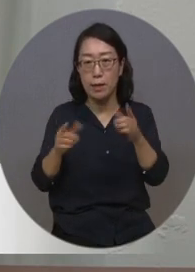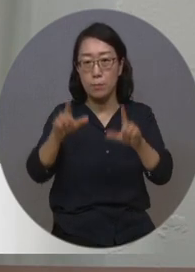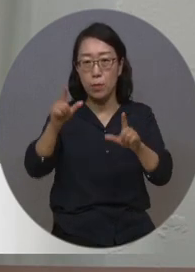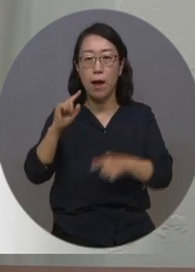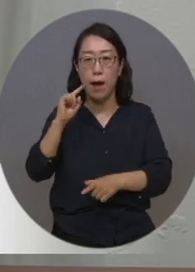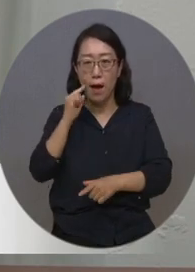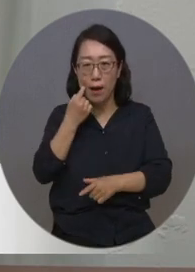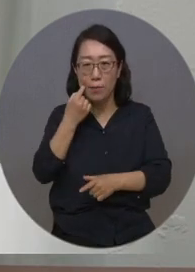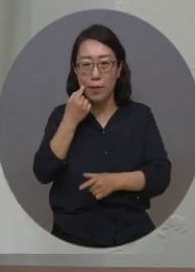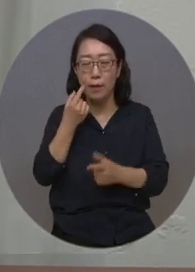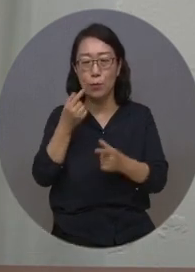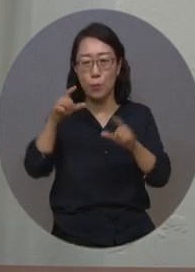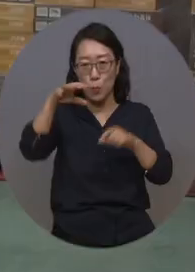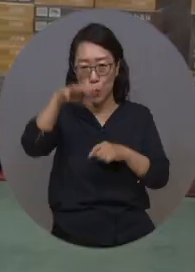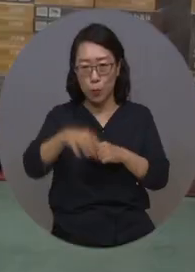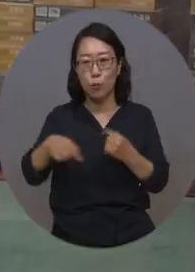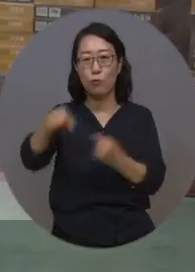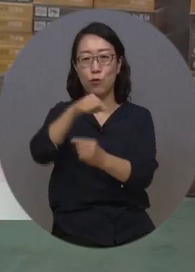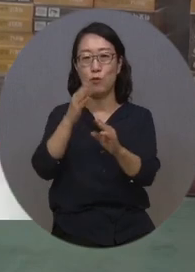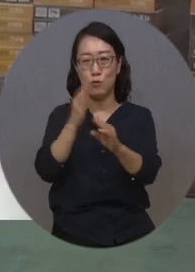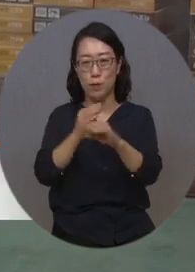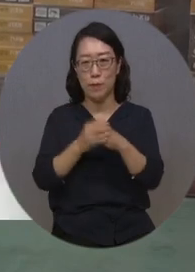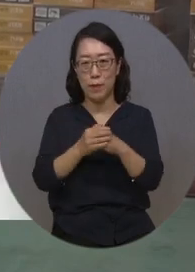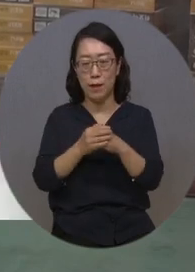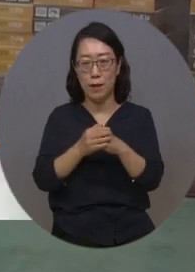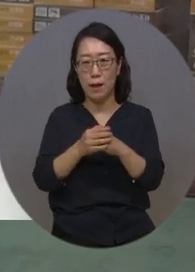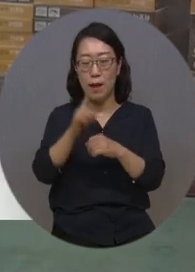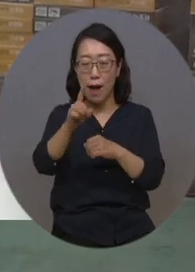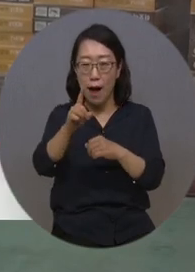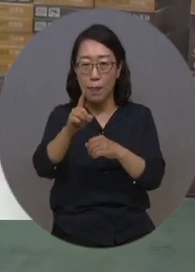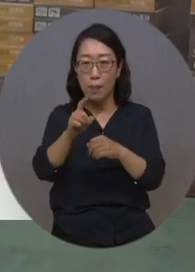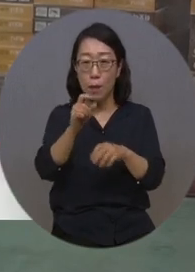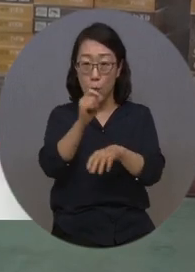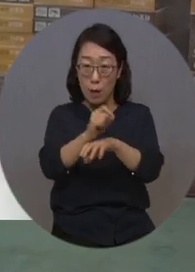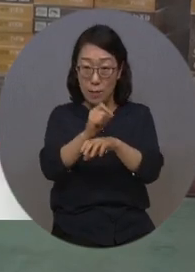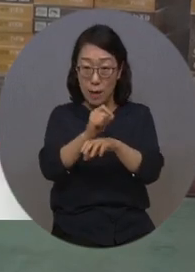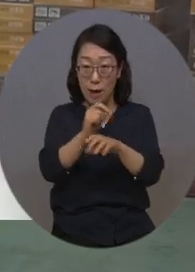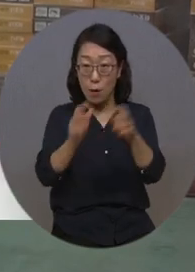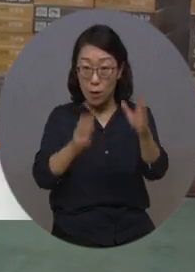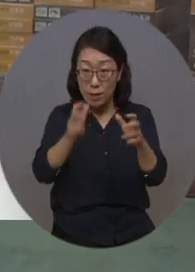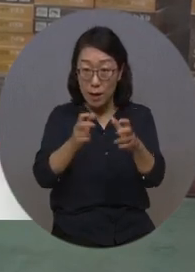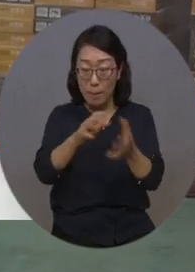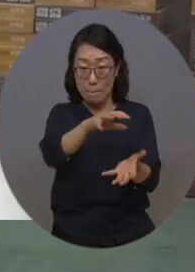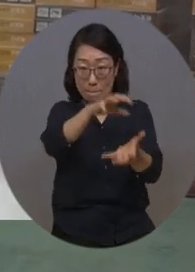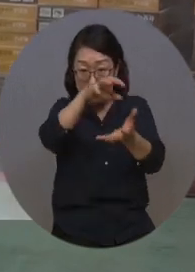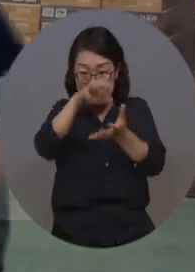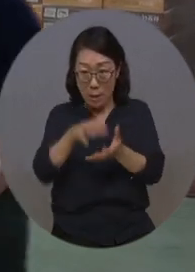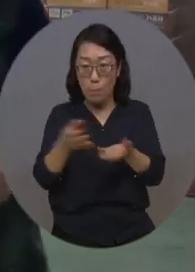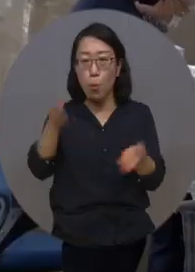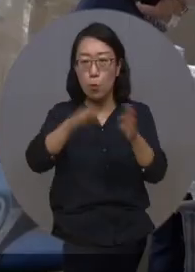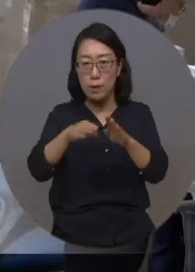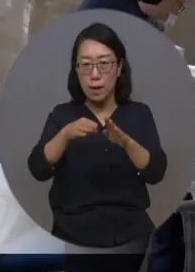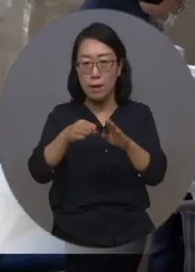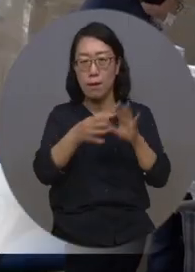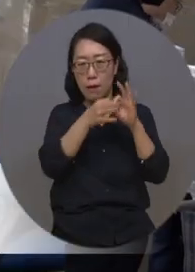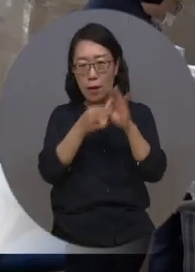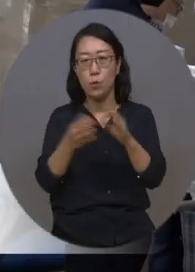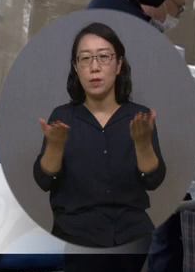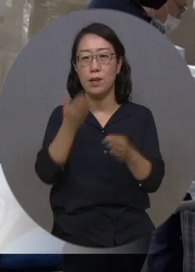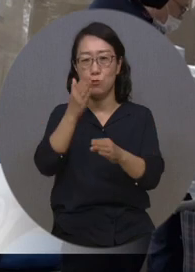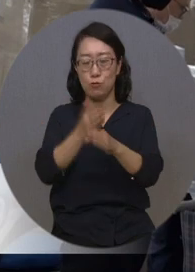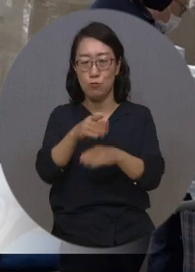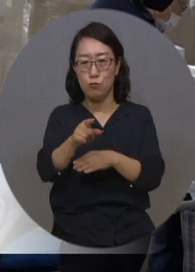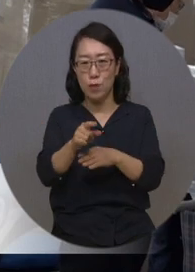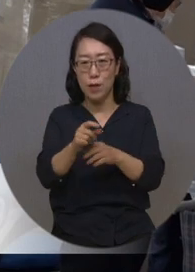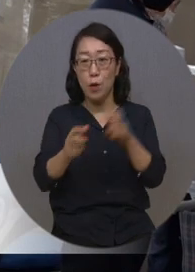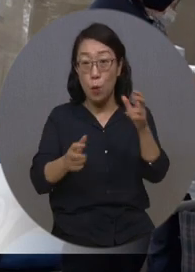일터가 운영되고 있습니다. 양주시 한 기업이 판매 제품 포장 업무를 수행해 온 지 8년째입니다. 저희 회사의